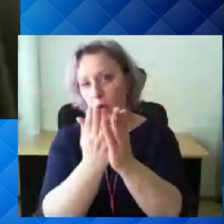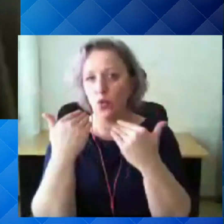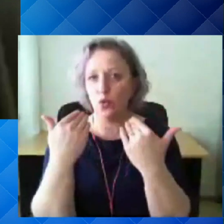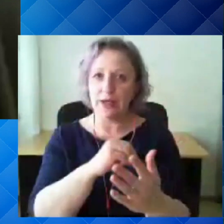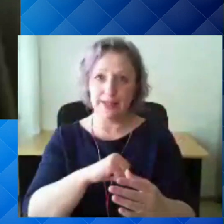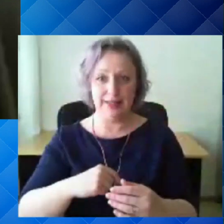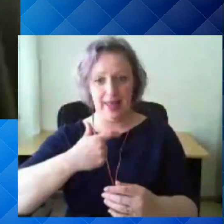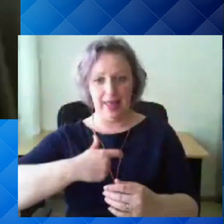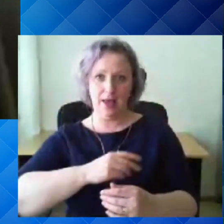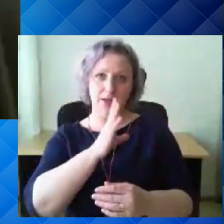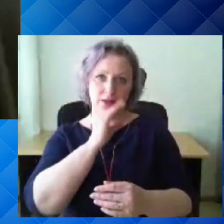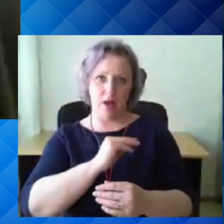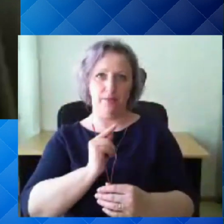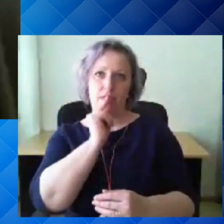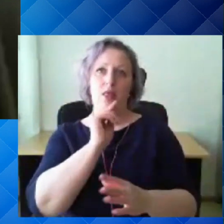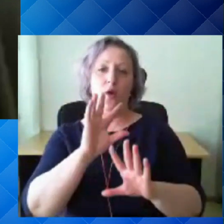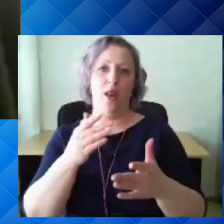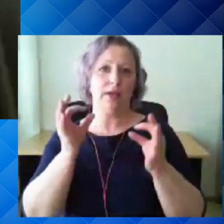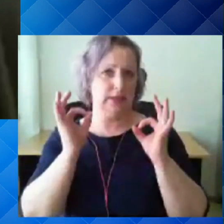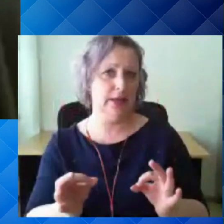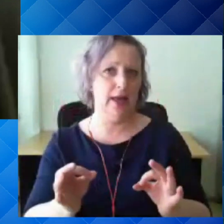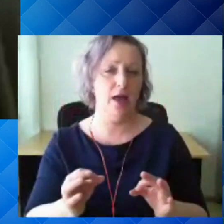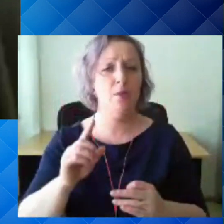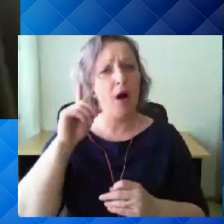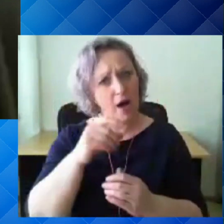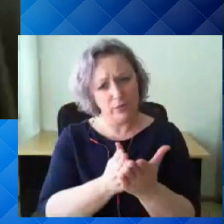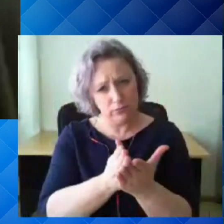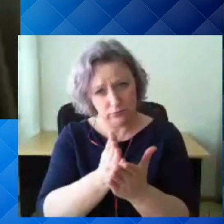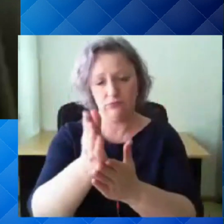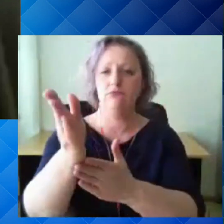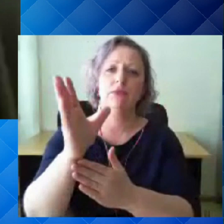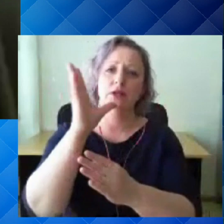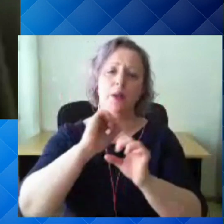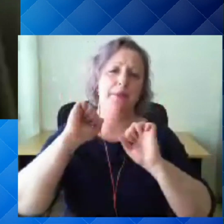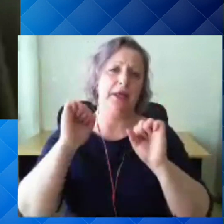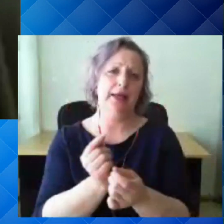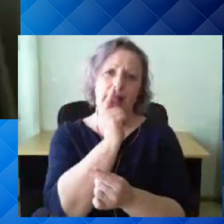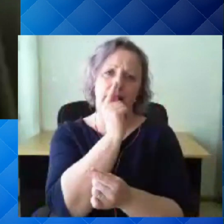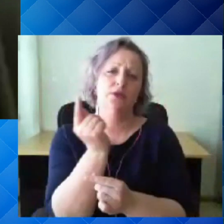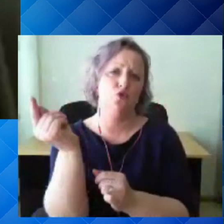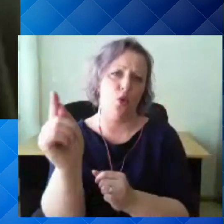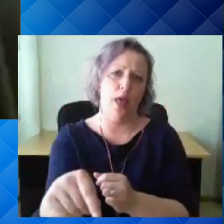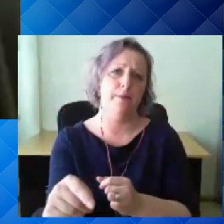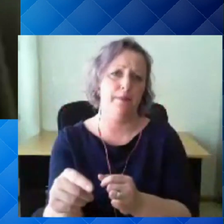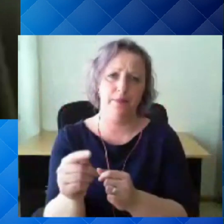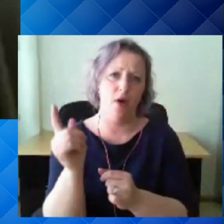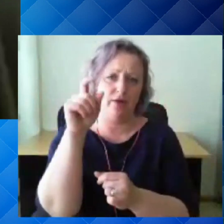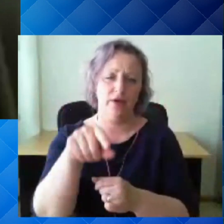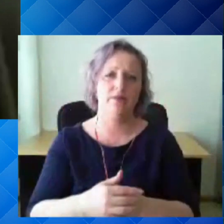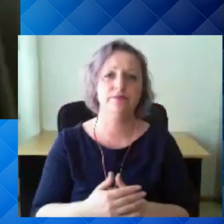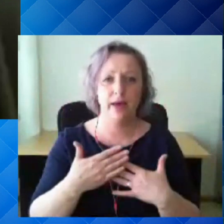nii korrektselt tehtud. Usun, et me liigume sinna suunas, et antigeeni kiirtestide kasutamine tuleb riigis ka laialdasemaks.